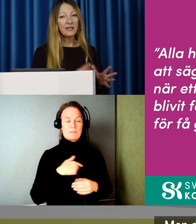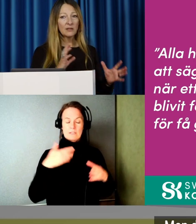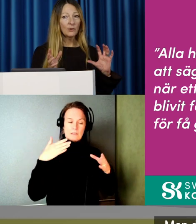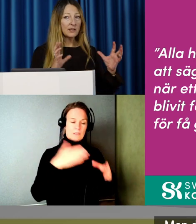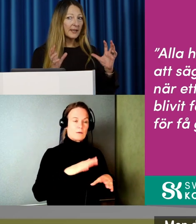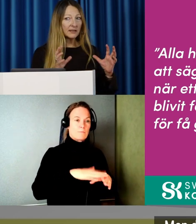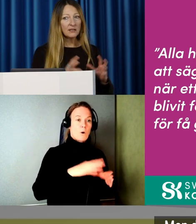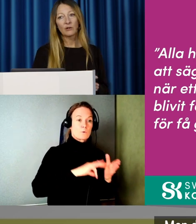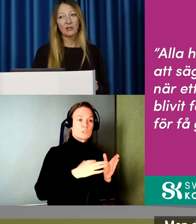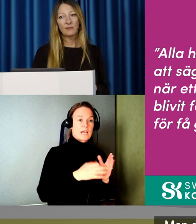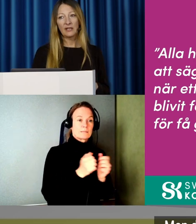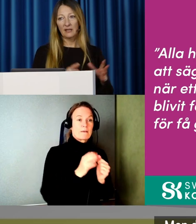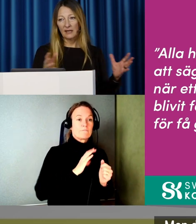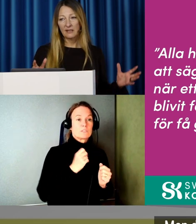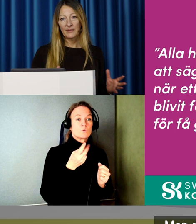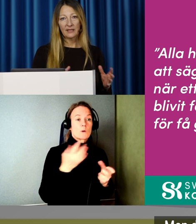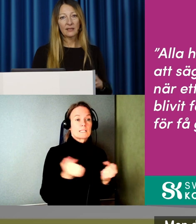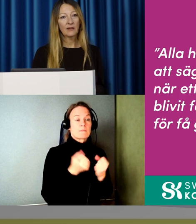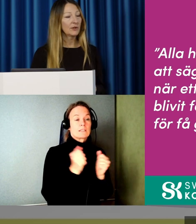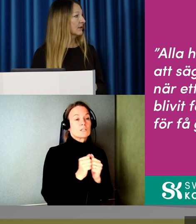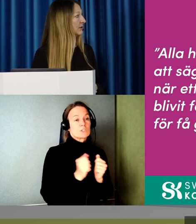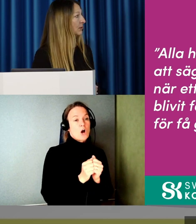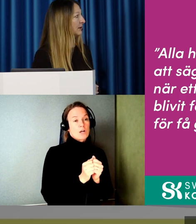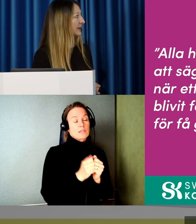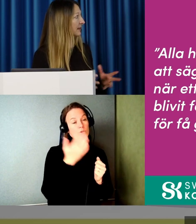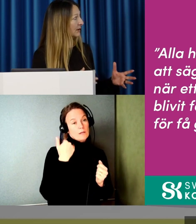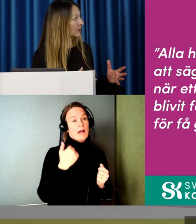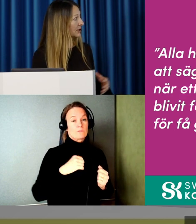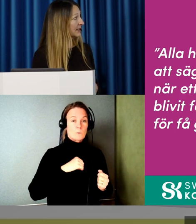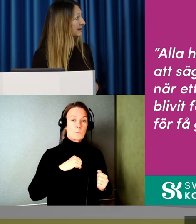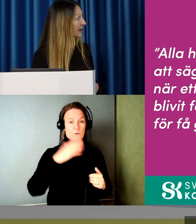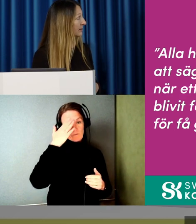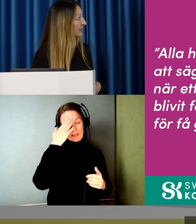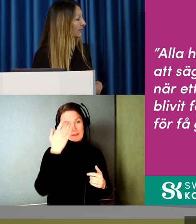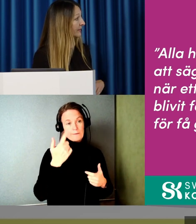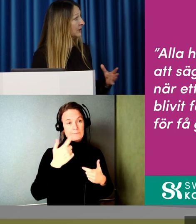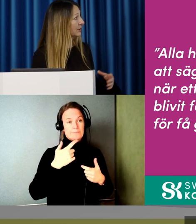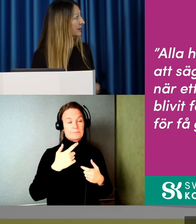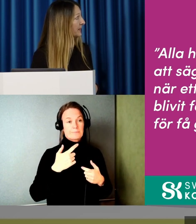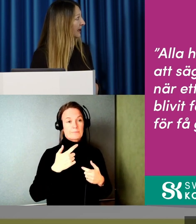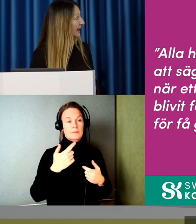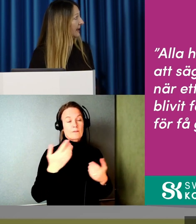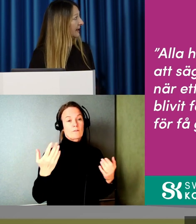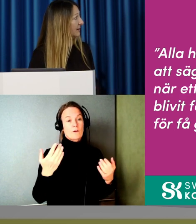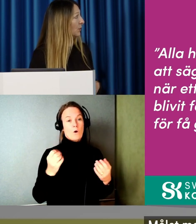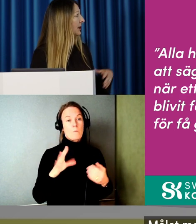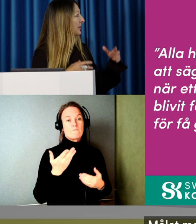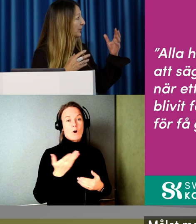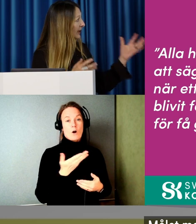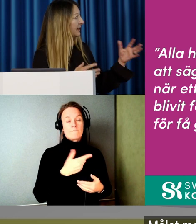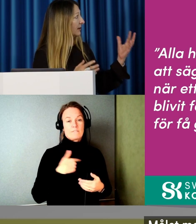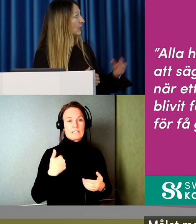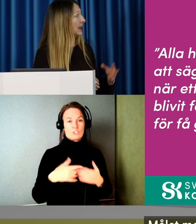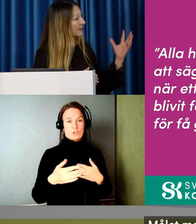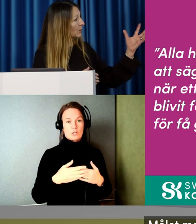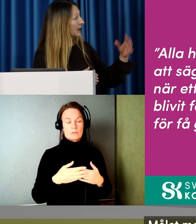Men det finns några spännande saker som jag tänker i det här sammanhanget kan vara roligt att veta och känna till om vad vi gör. Målet